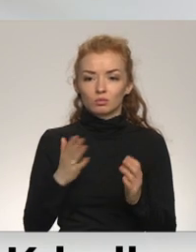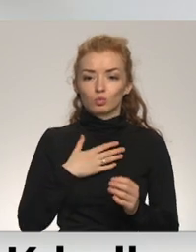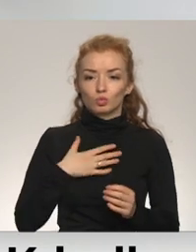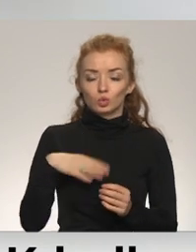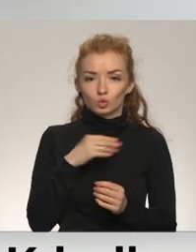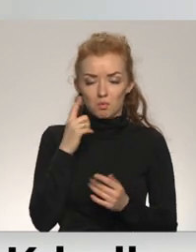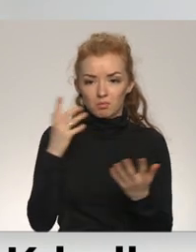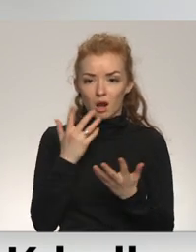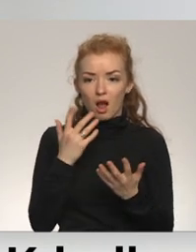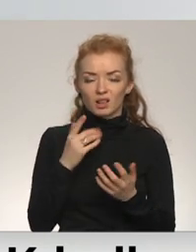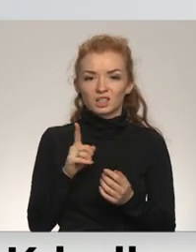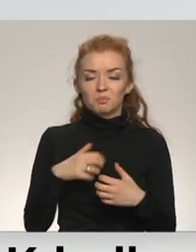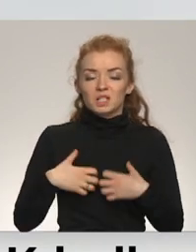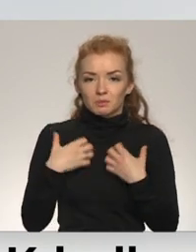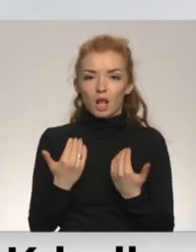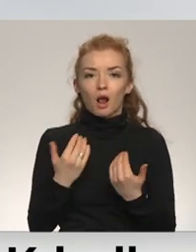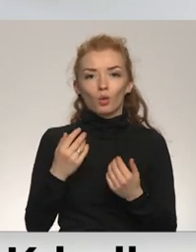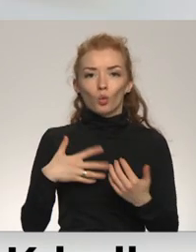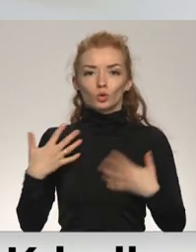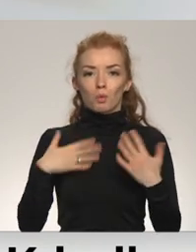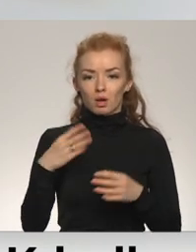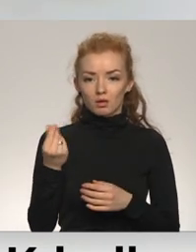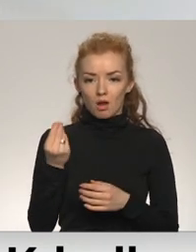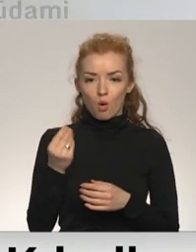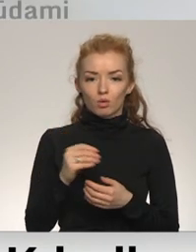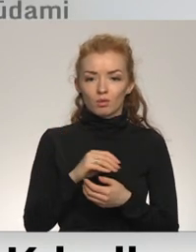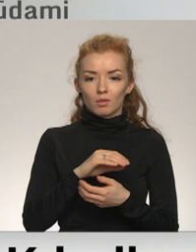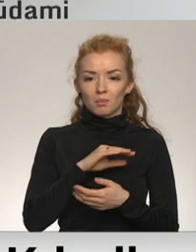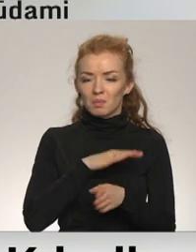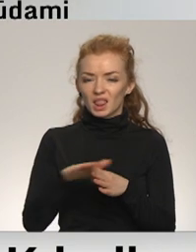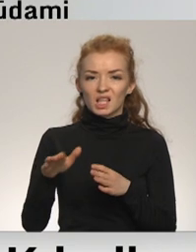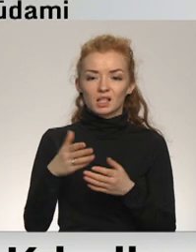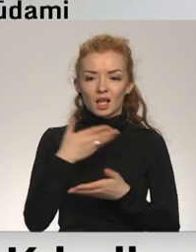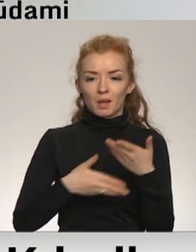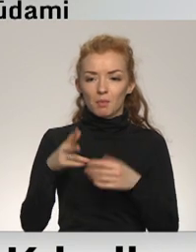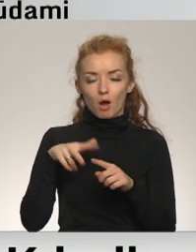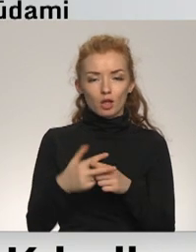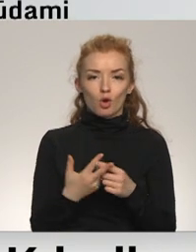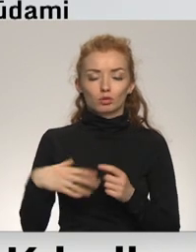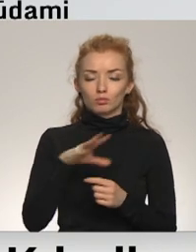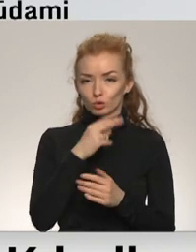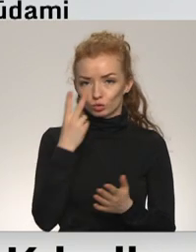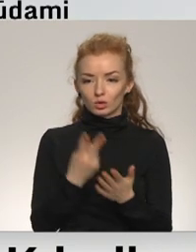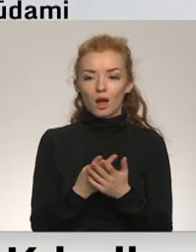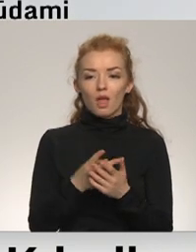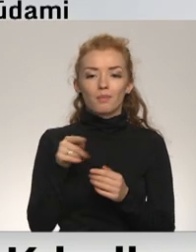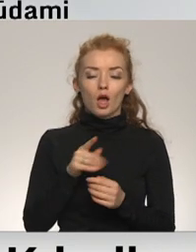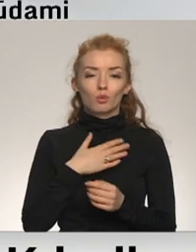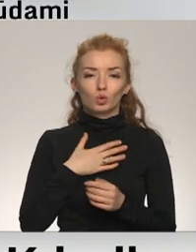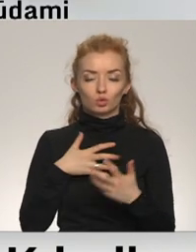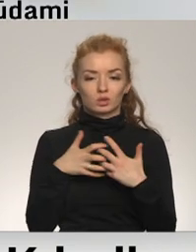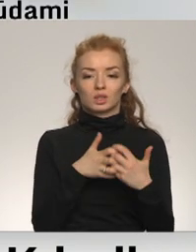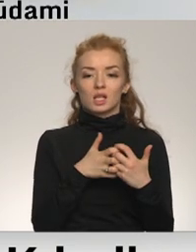mūsu prātas ir vienkārši cilvēku runāt par naudu. Pilnīgi sadarbības pārtraukšanu ar mēs uzskatām, ka tā ir mūsu